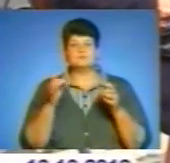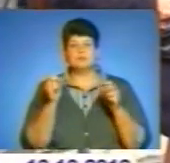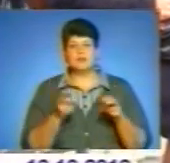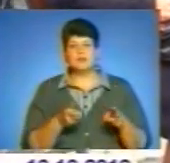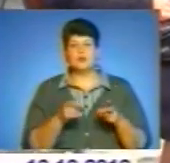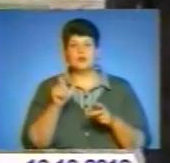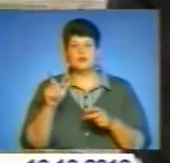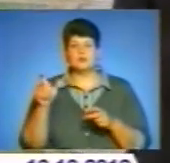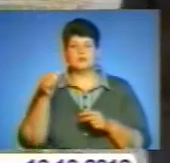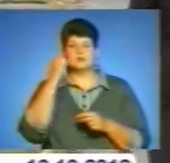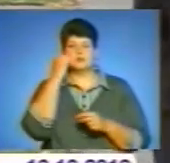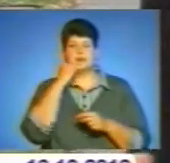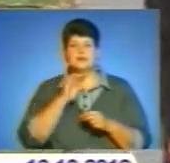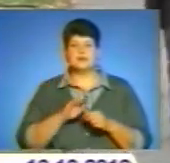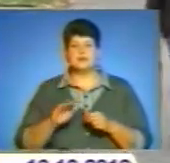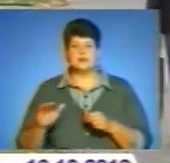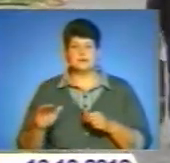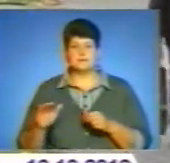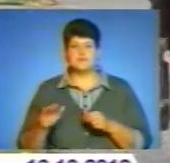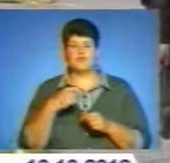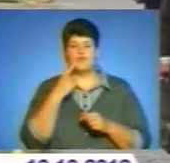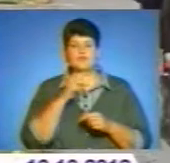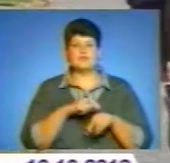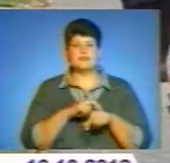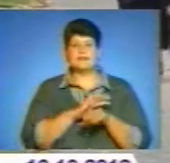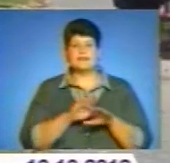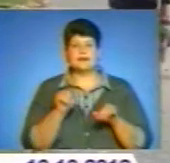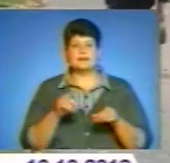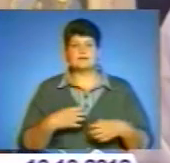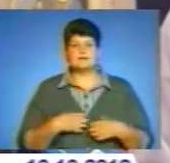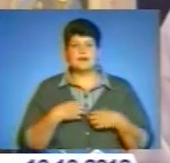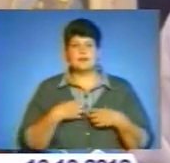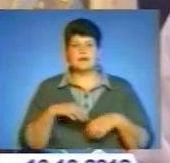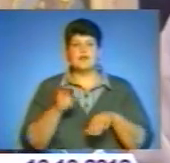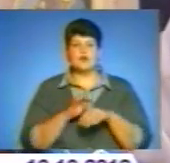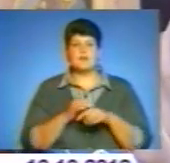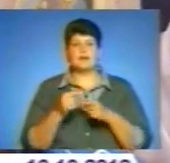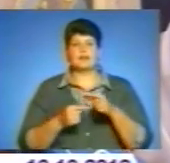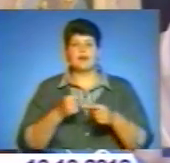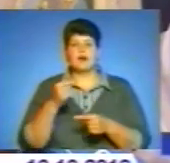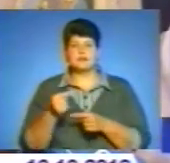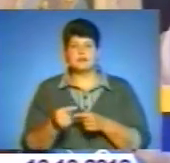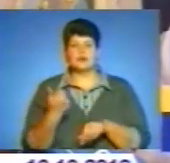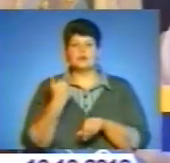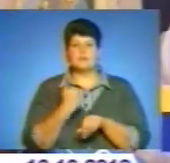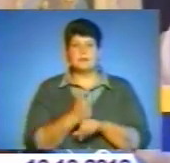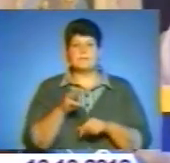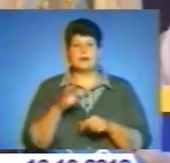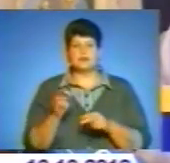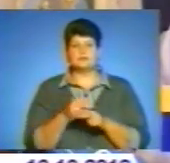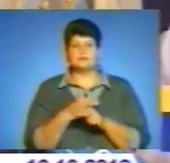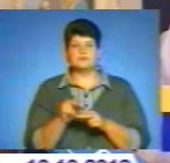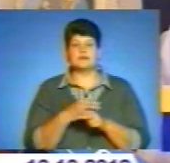мало хворих з діагнозом – гостра респіраторна вірусна інфекція. У групі підвищеного ризику, як завжди, діти – люди похилого віку.